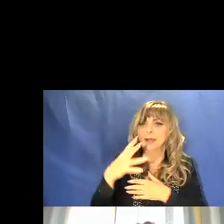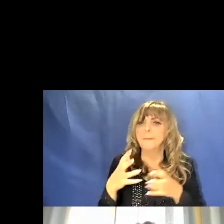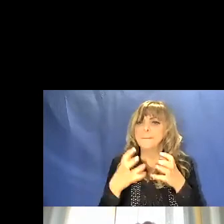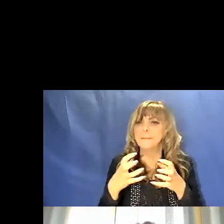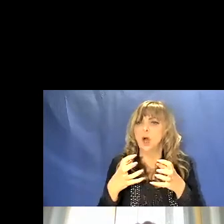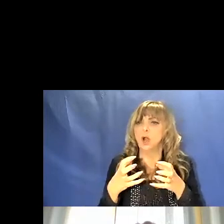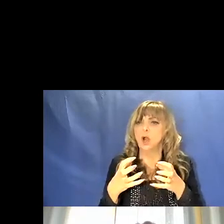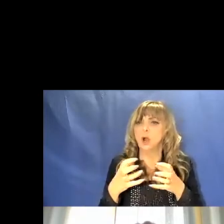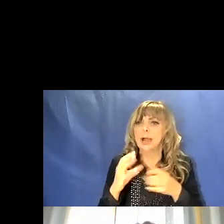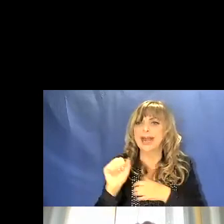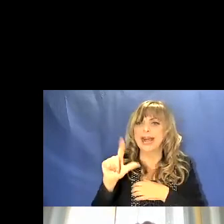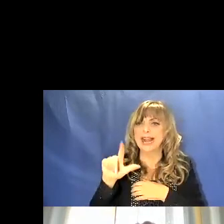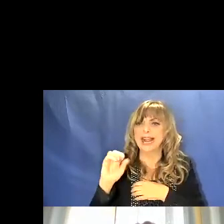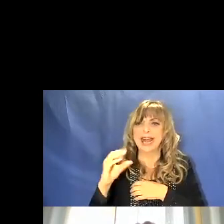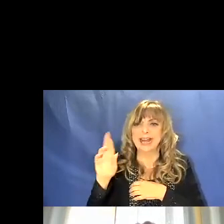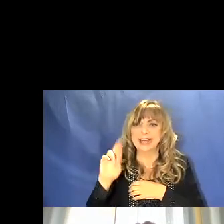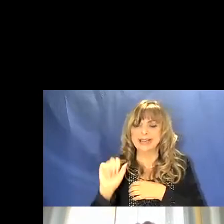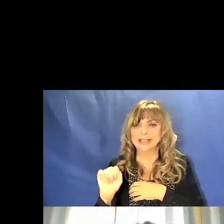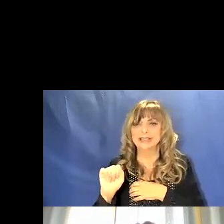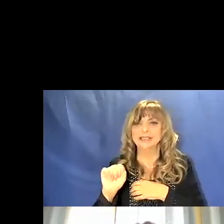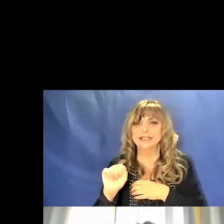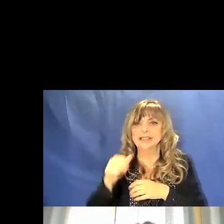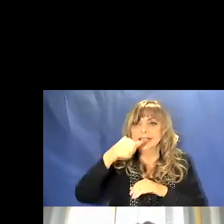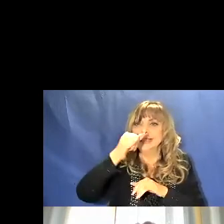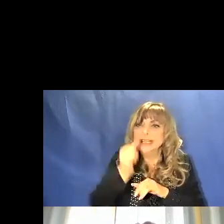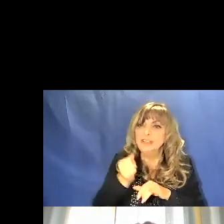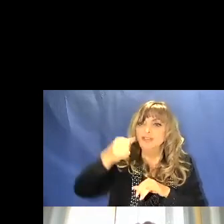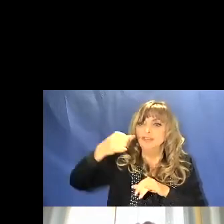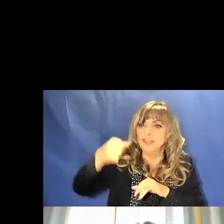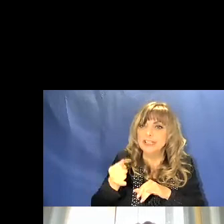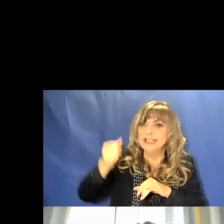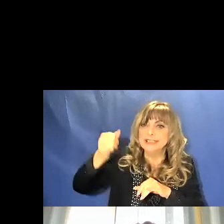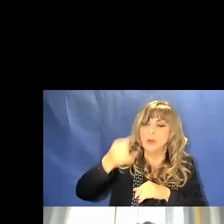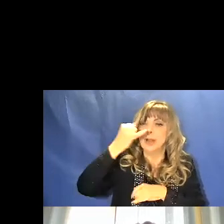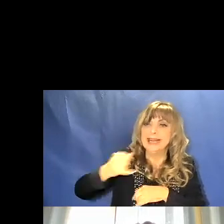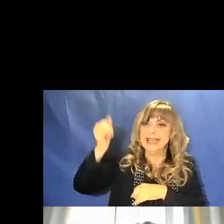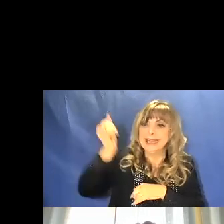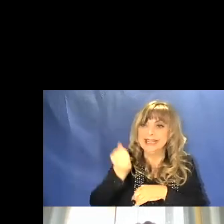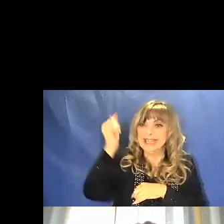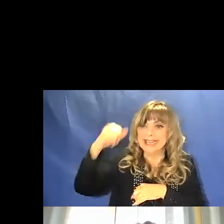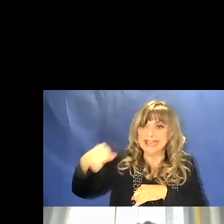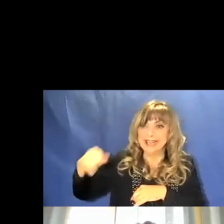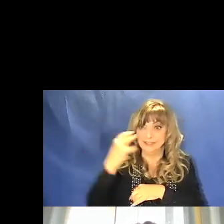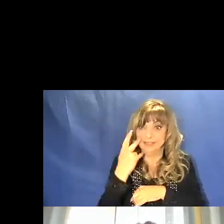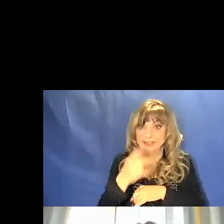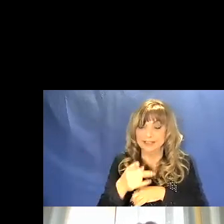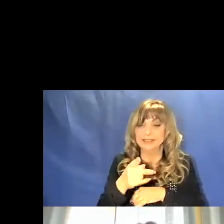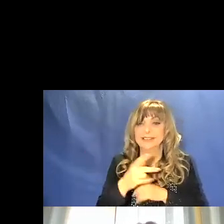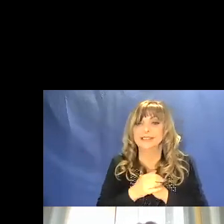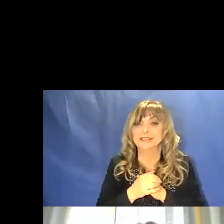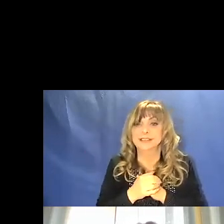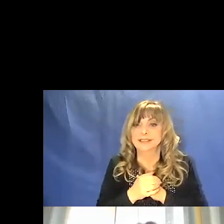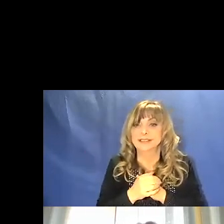di calcare che è stato inciso con delle linee vedete e che è stato